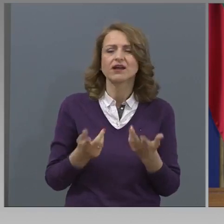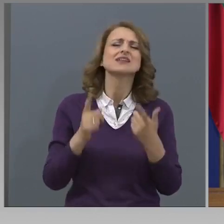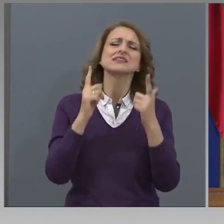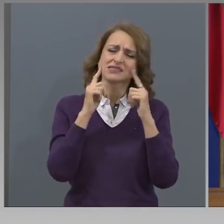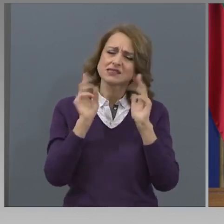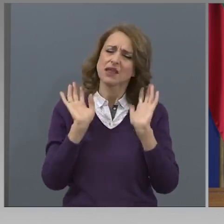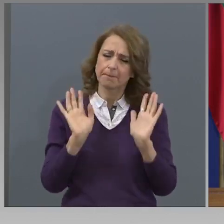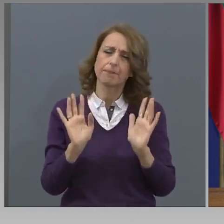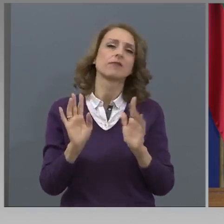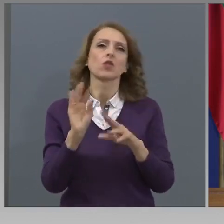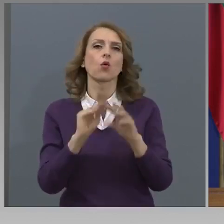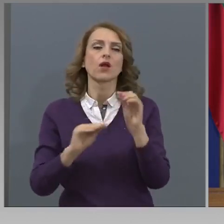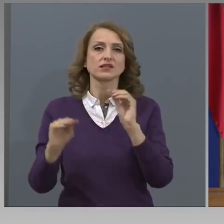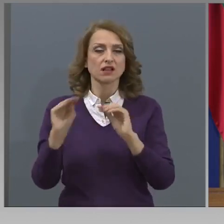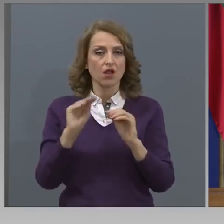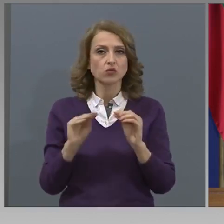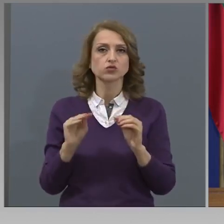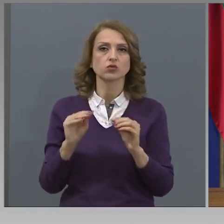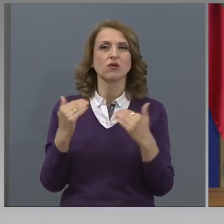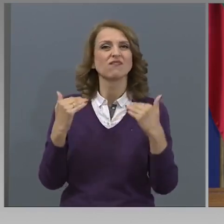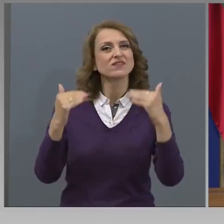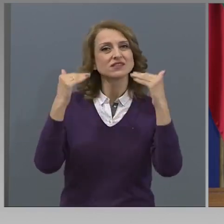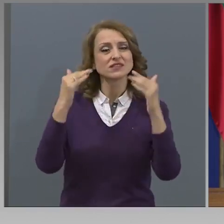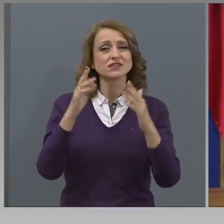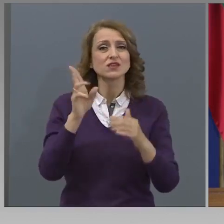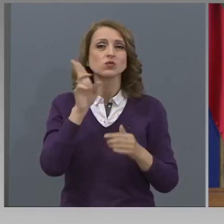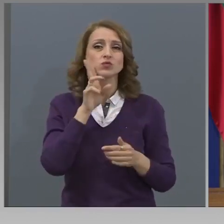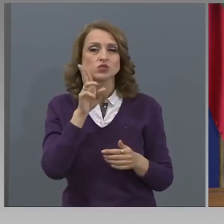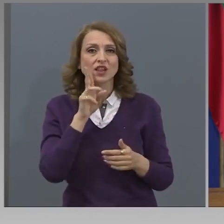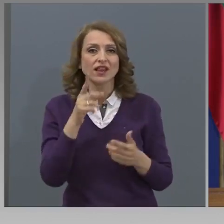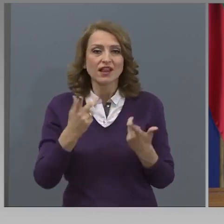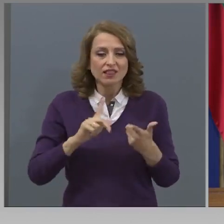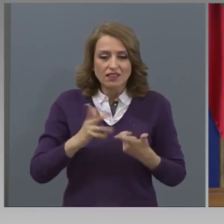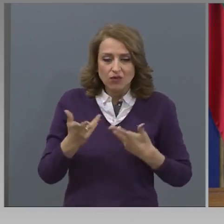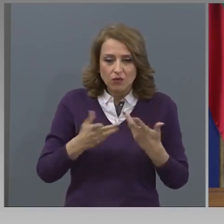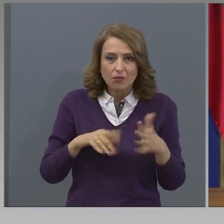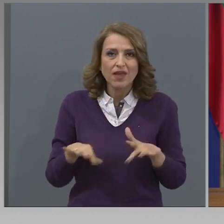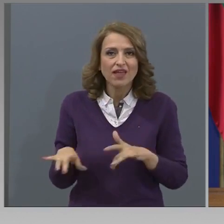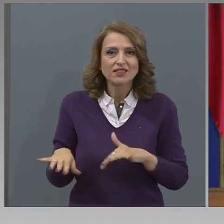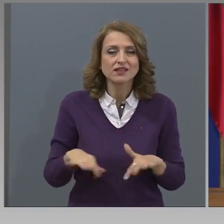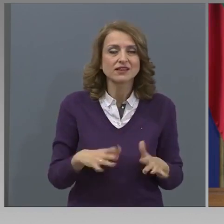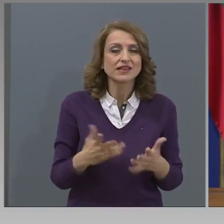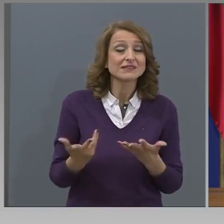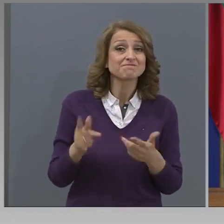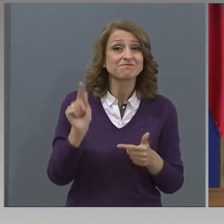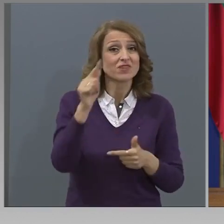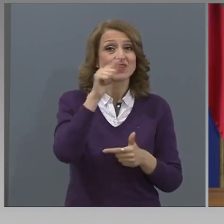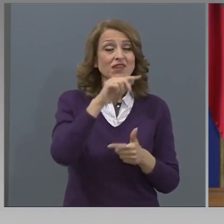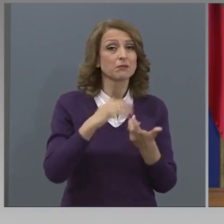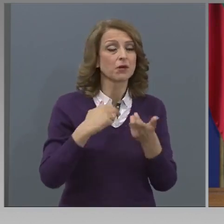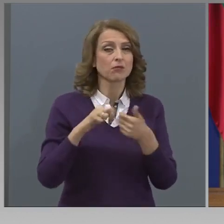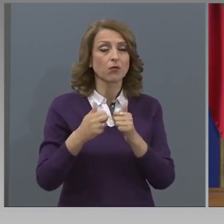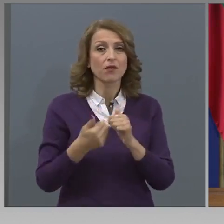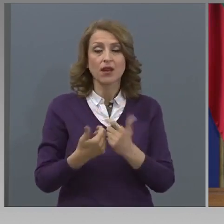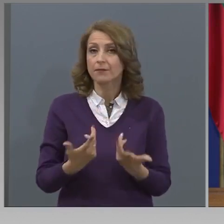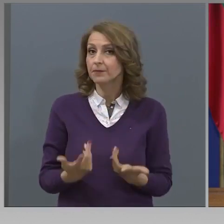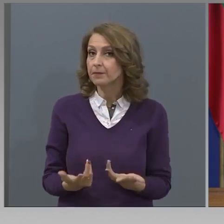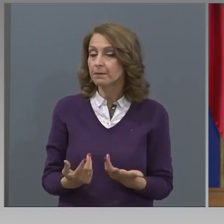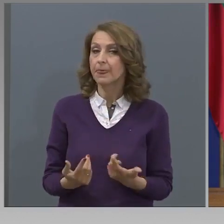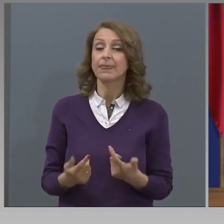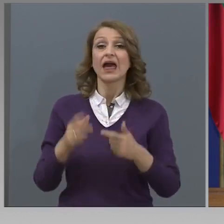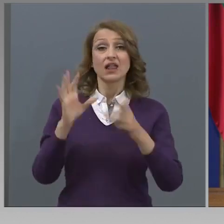колко е сложно с възрастта на учителския състав, но от тук нататък, все пак това няма ли да залегна като някакво